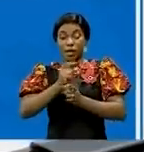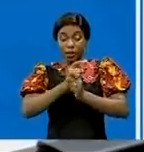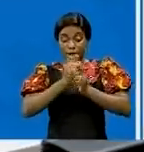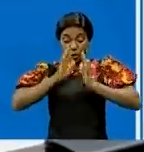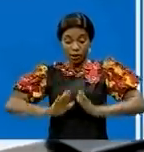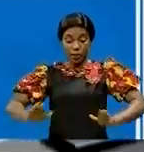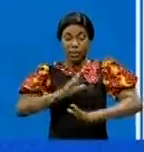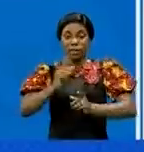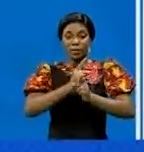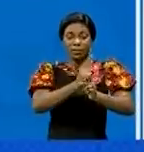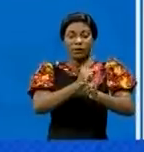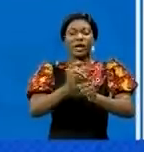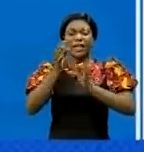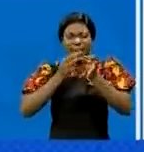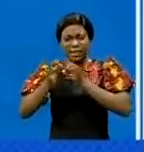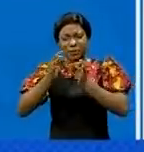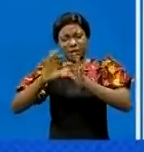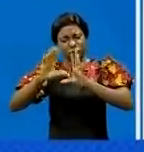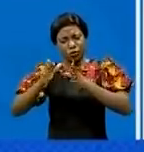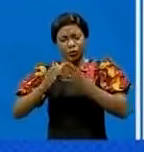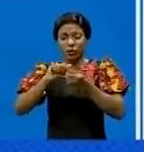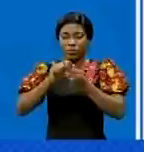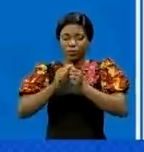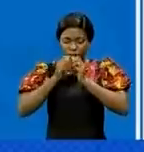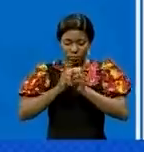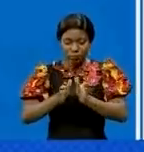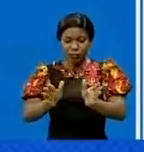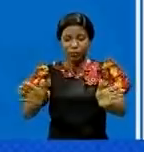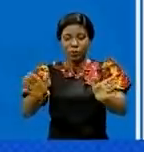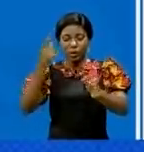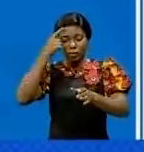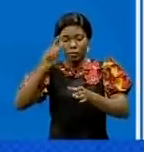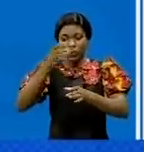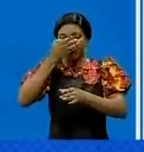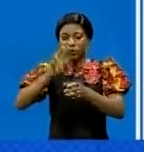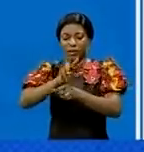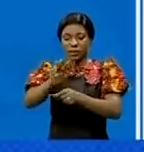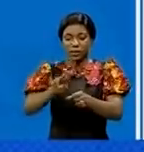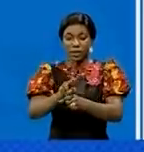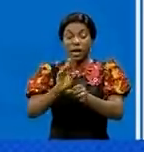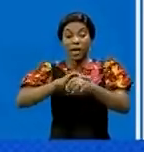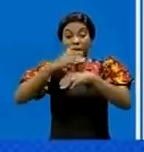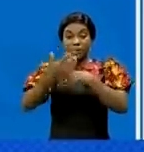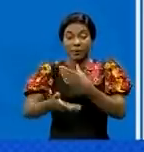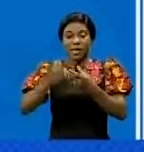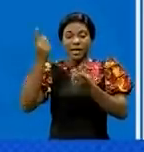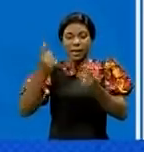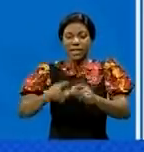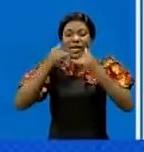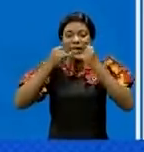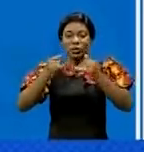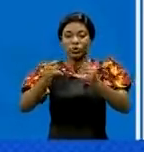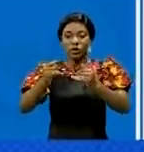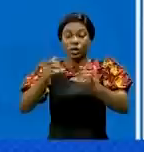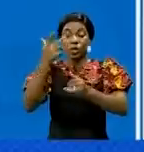a fait le point de la situation générale de la pandémie à Covid-19 après avoir officiellement annoncé le